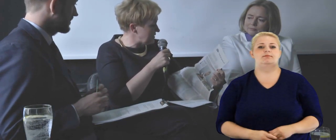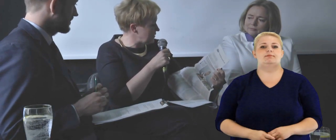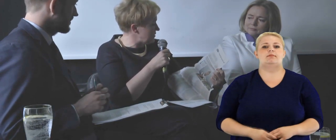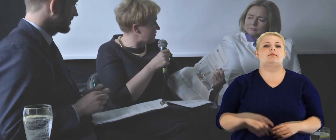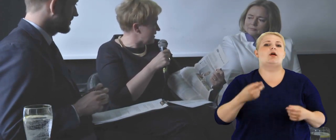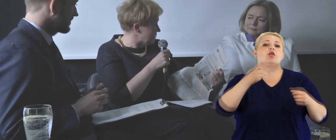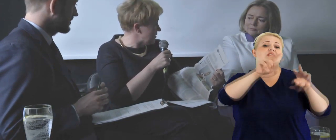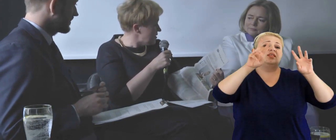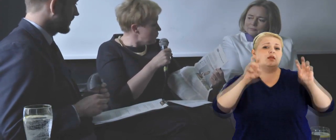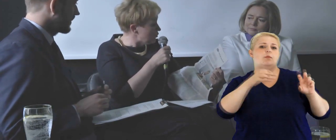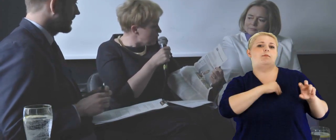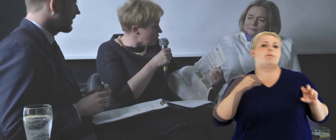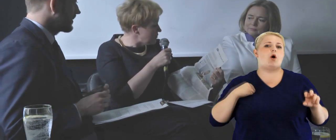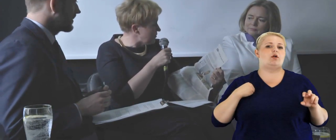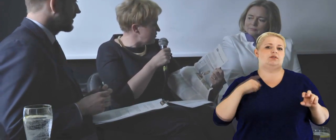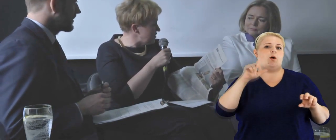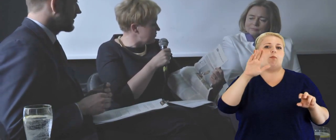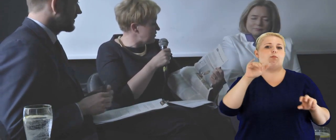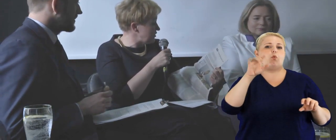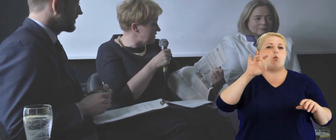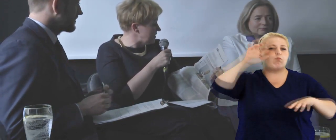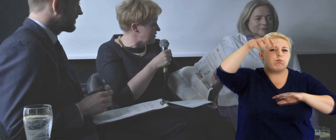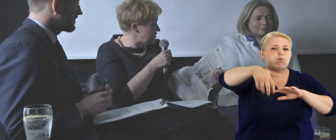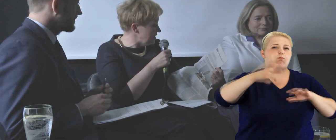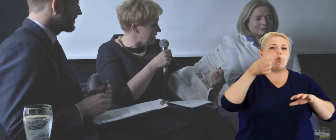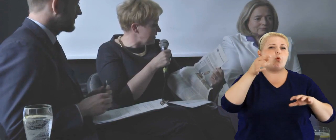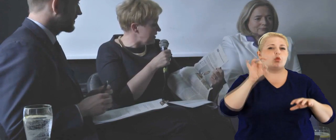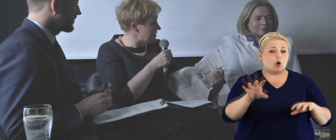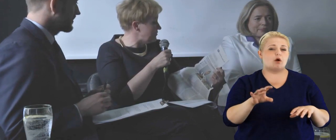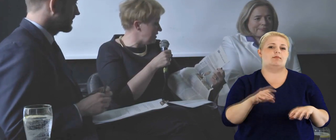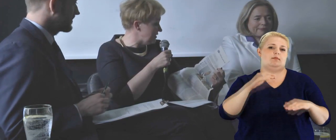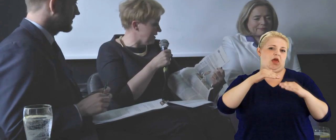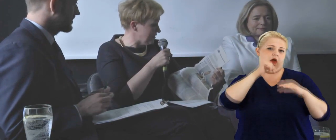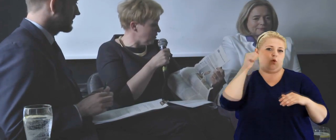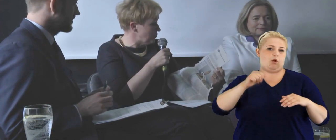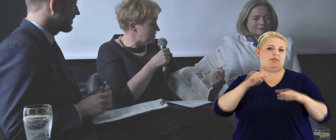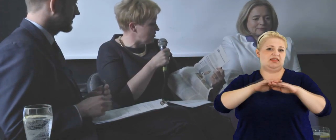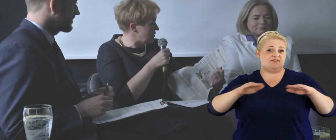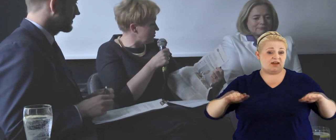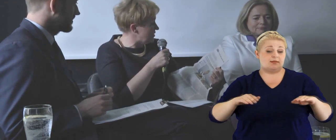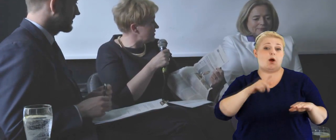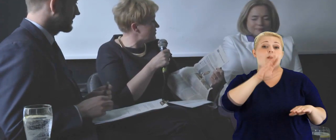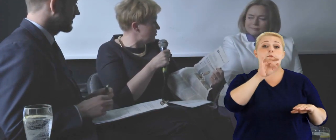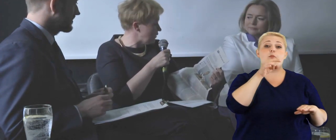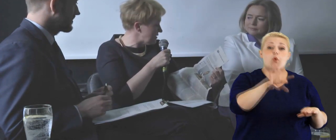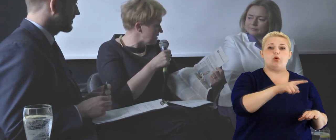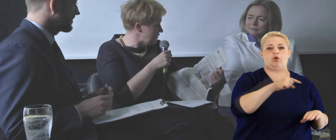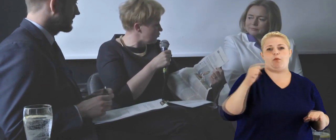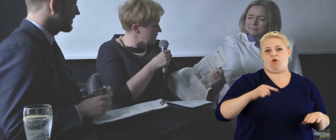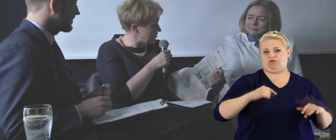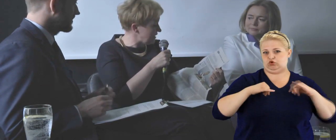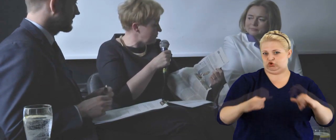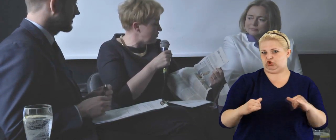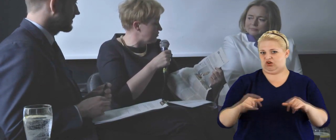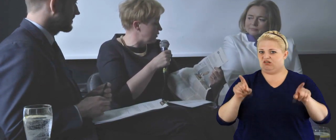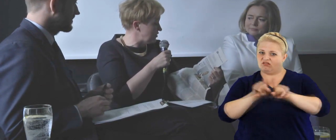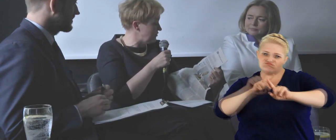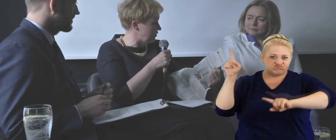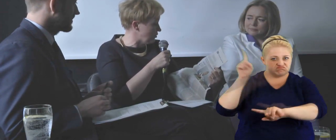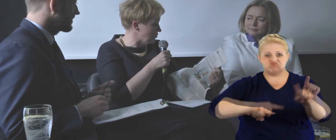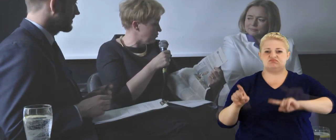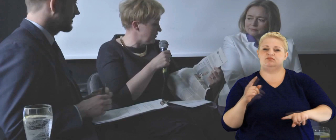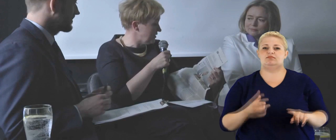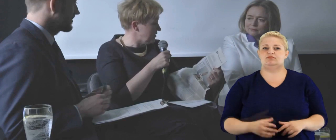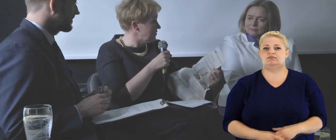europejskim dywanem. Buldogi powinny być nie tyle silne, ile zwinne, dobrze zorientowane w sytuacji i umieć trafić do